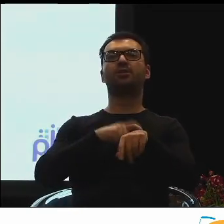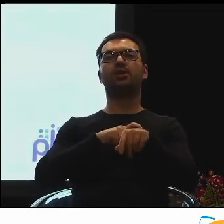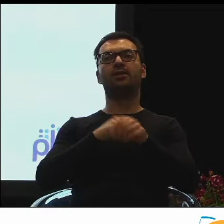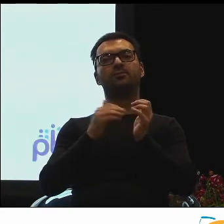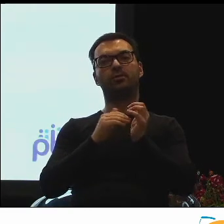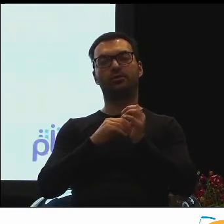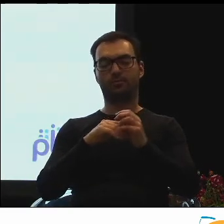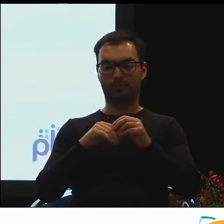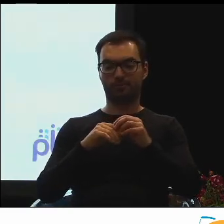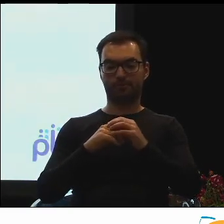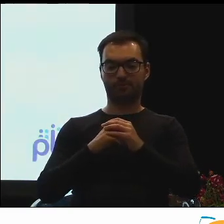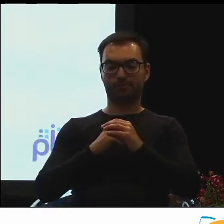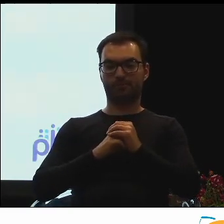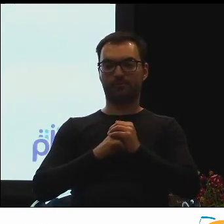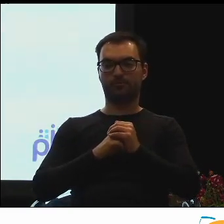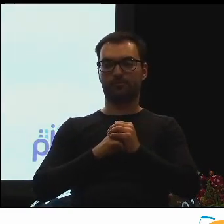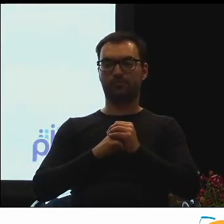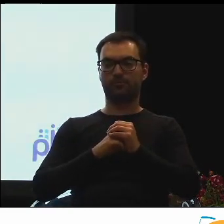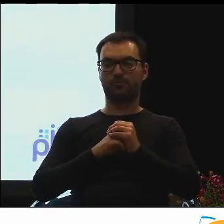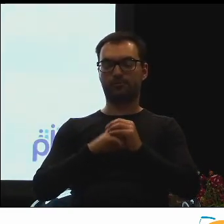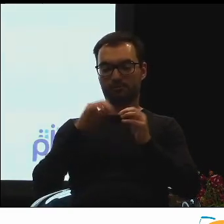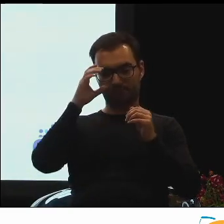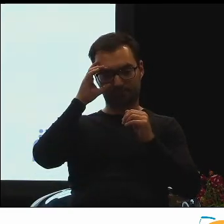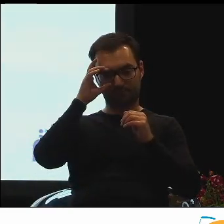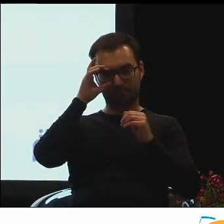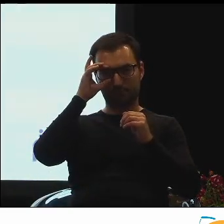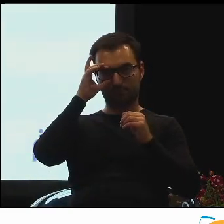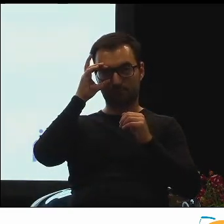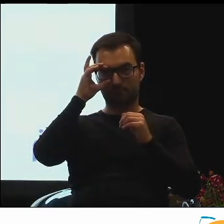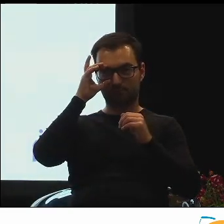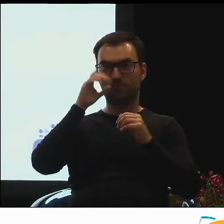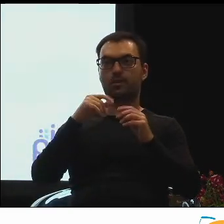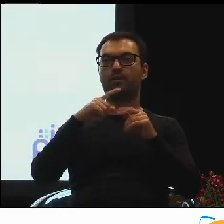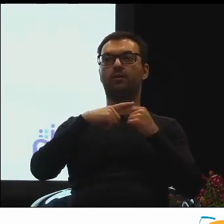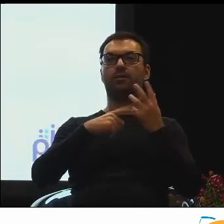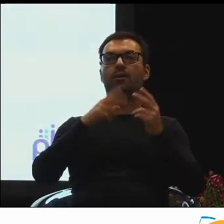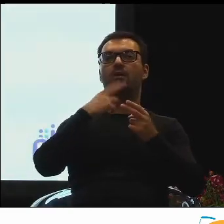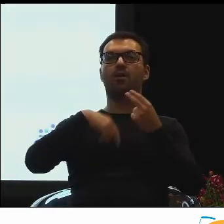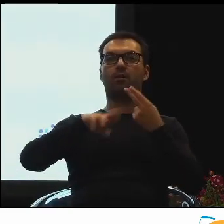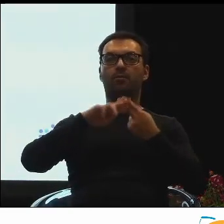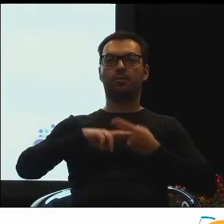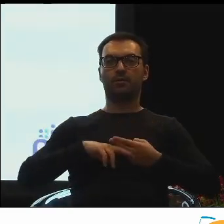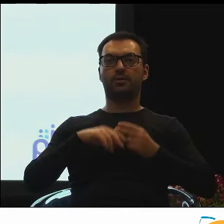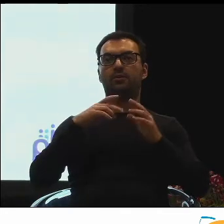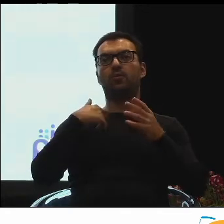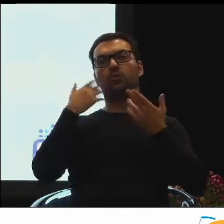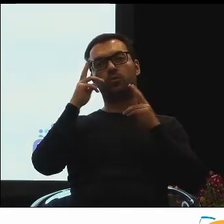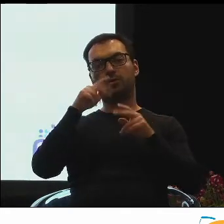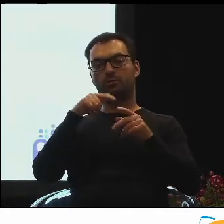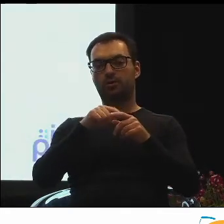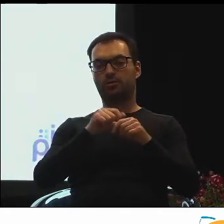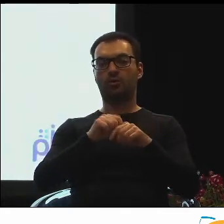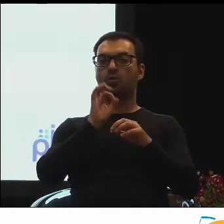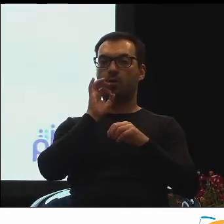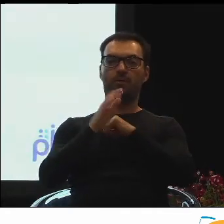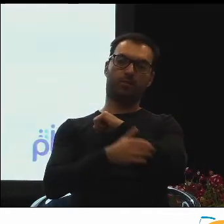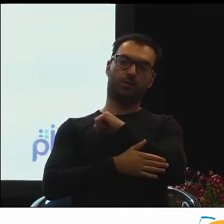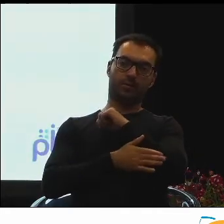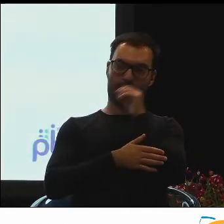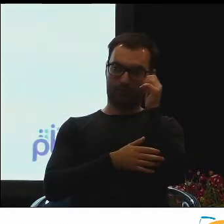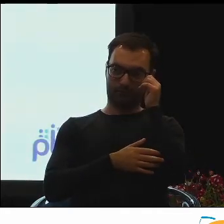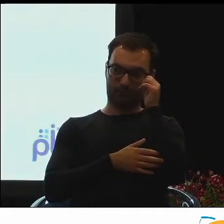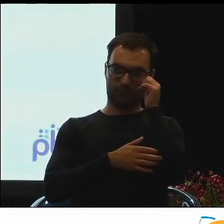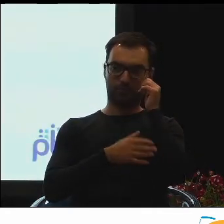stanowiska kierownicze w organizacji. Te odpowiedzi fraktujemy jako taką dobrą dla nas bazę